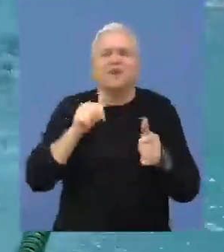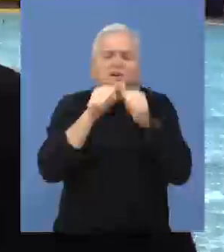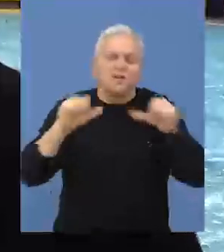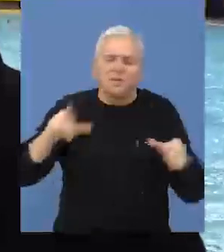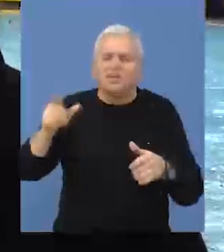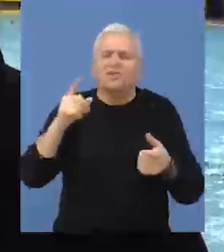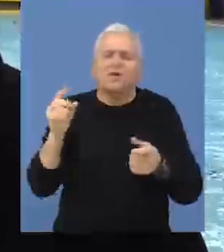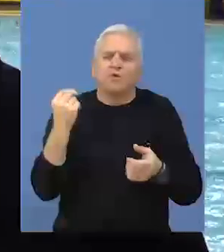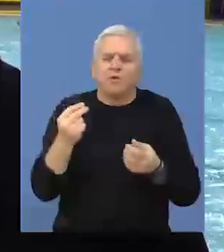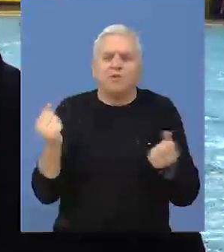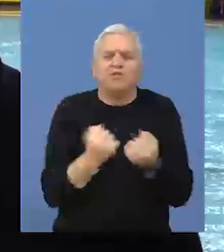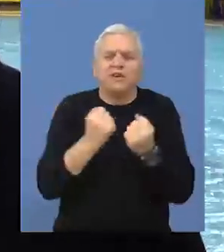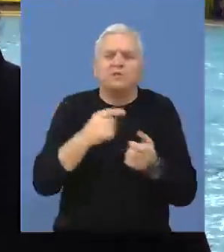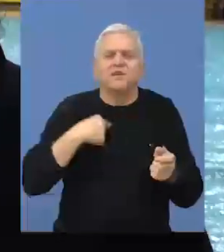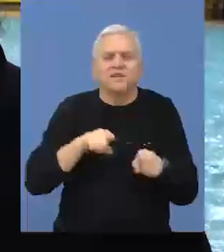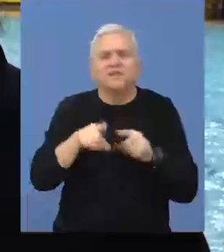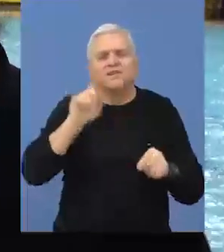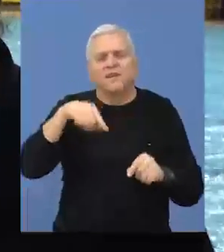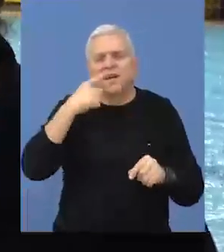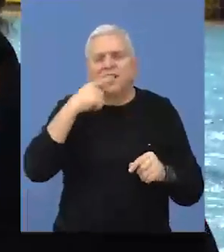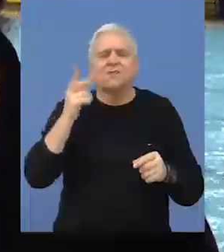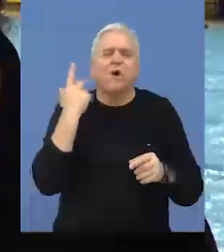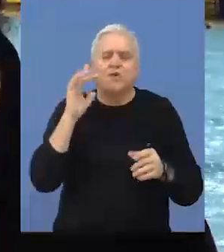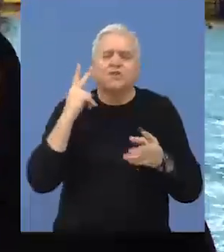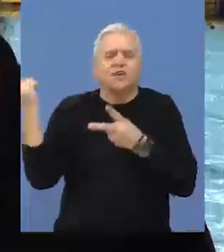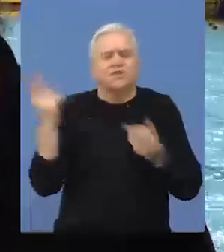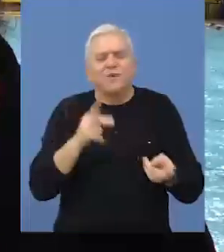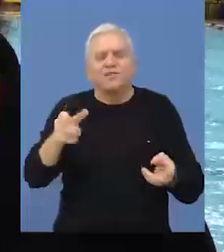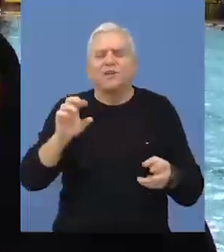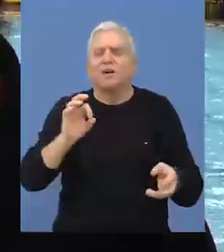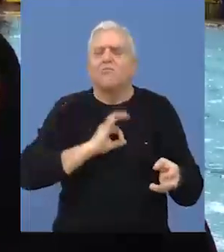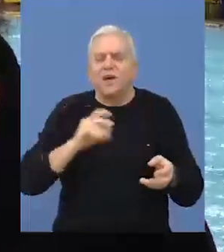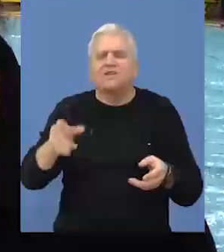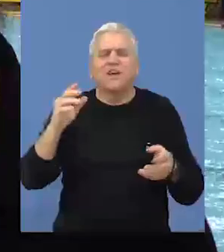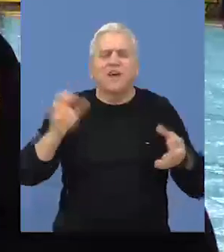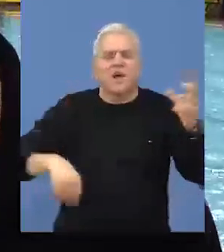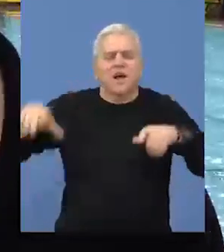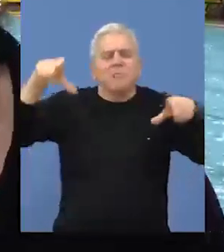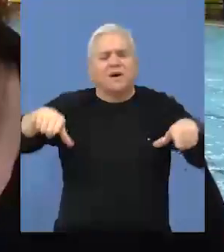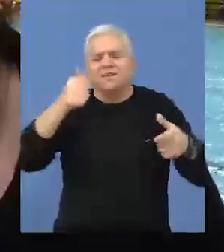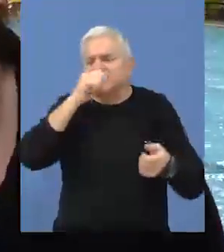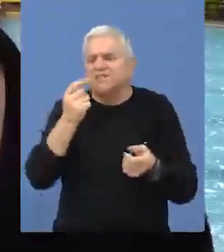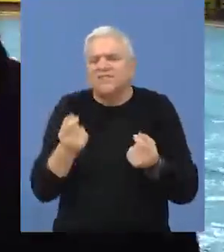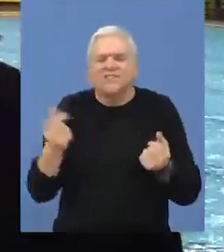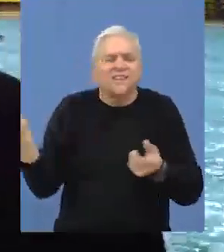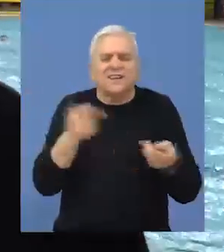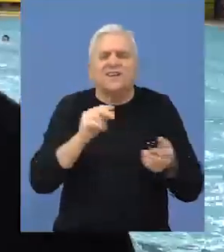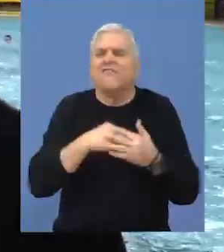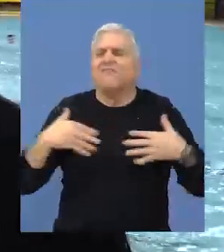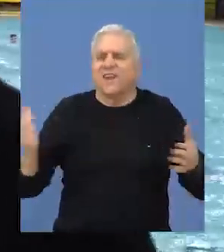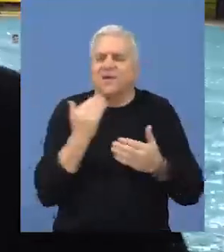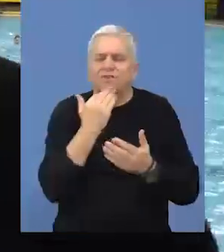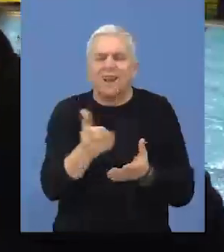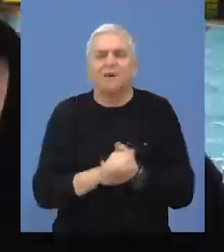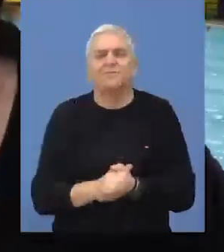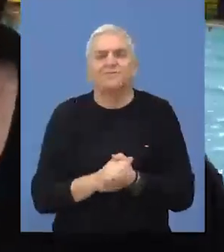turnire, tako i za prvenstvo. Također moram napomenuti da nam je bio odličan smeštaj, grad, bazin i sve što nudi Bečej.